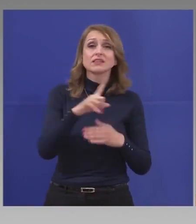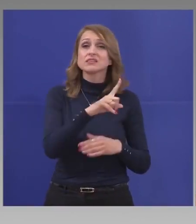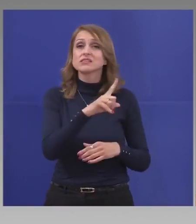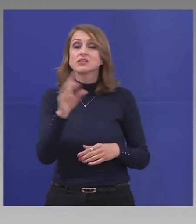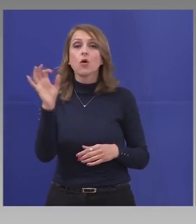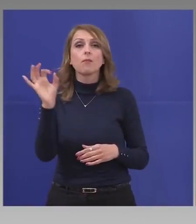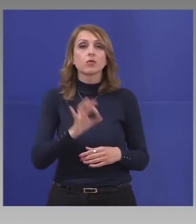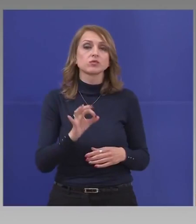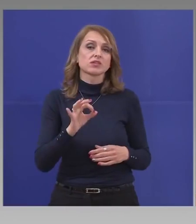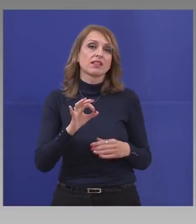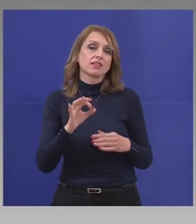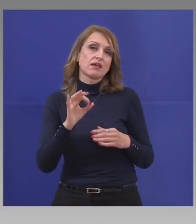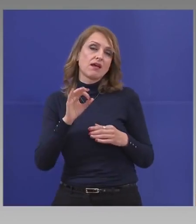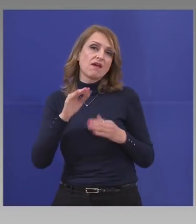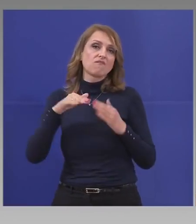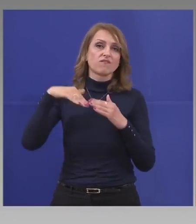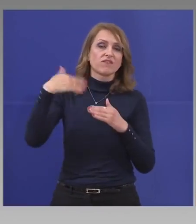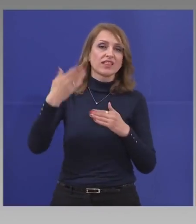външния дълг.